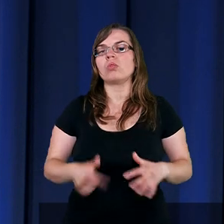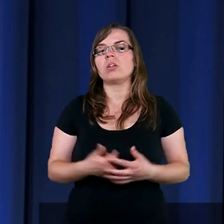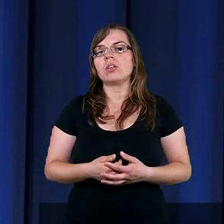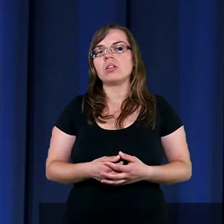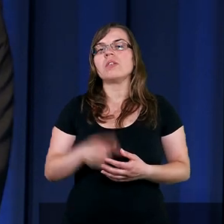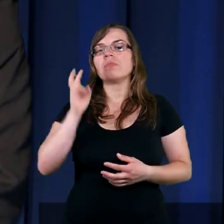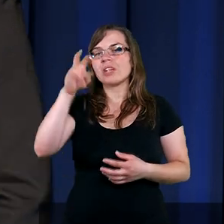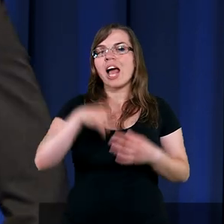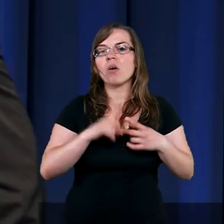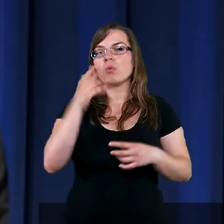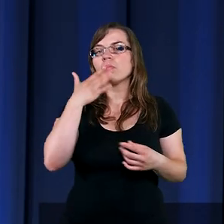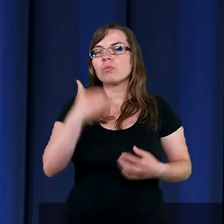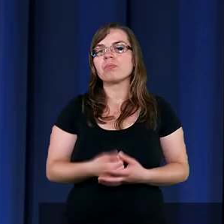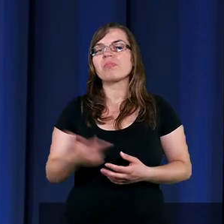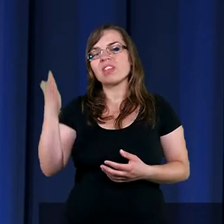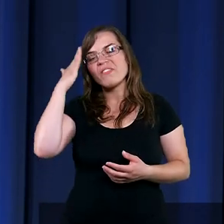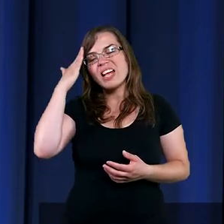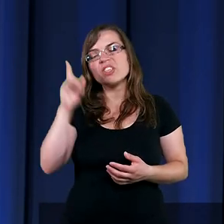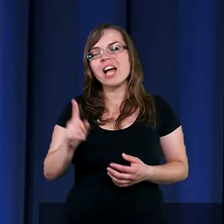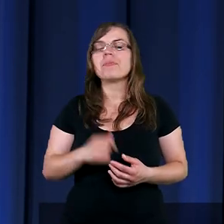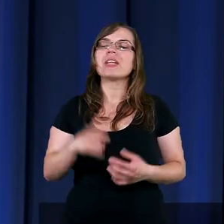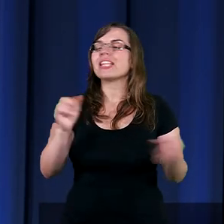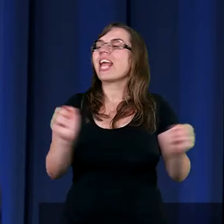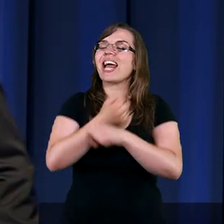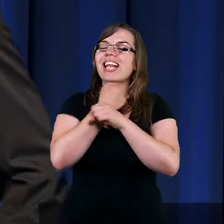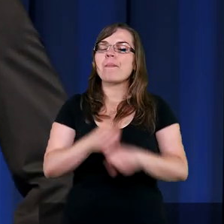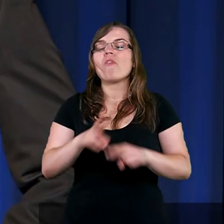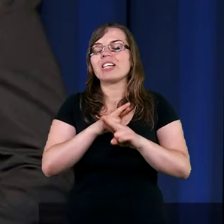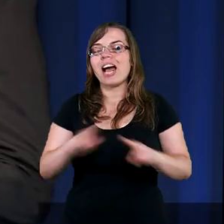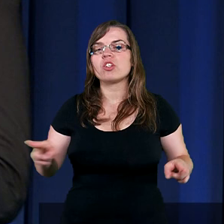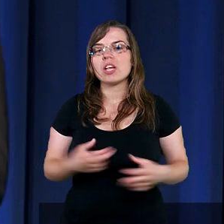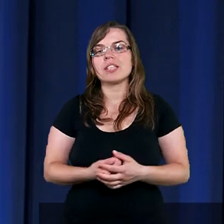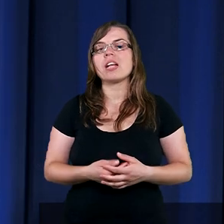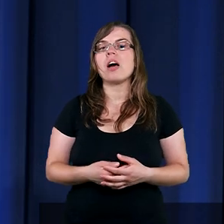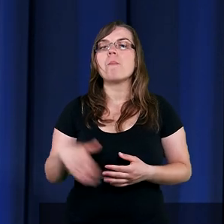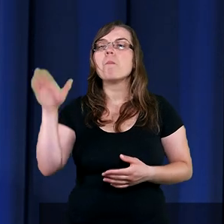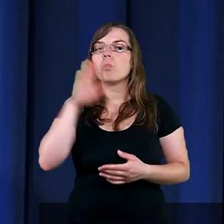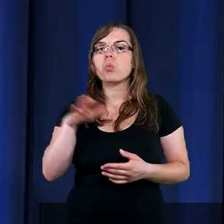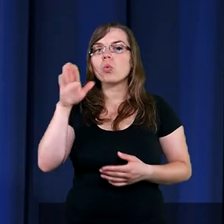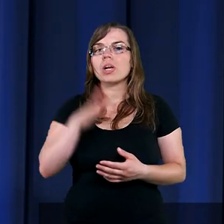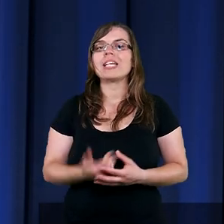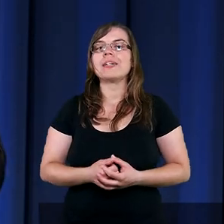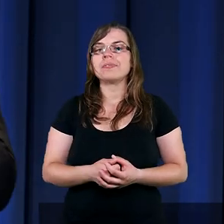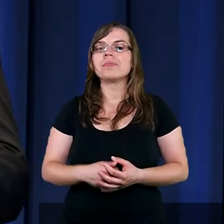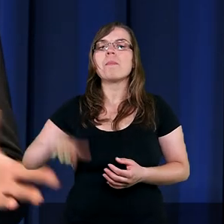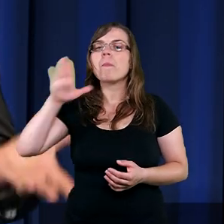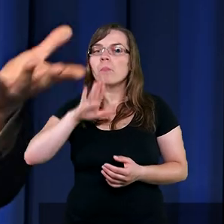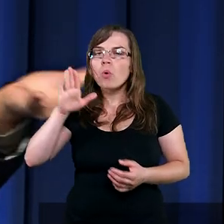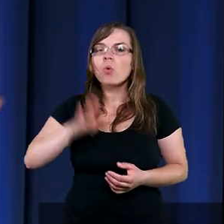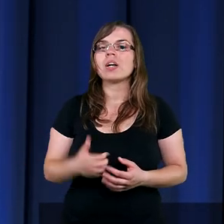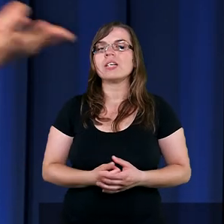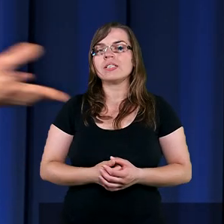Wejdziesz na górę i ja cię pochowam. Wiecie, niesamowita rzecz. Pan Bóg, Pan Bóg,